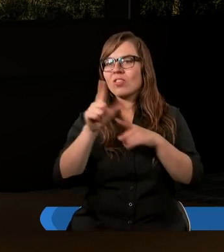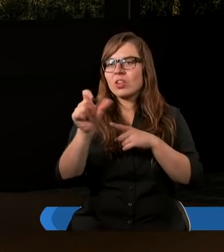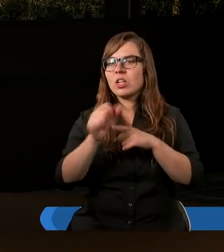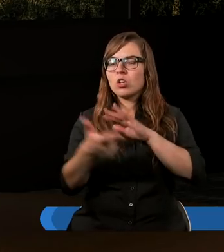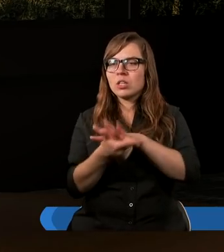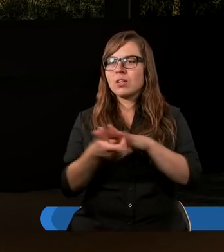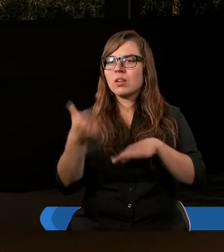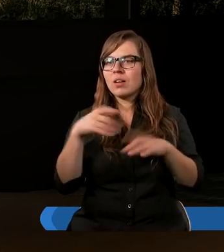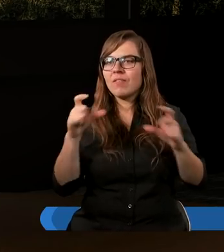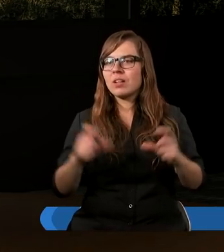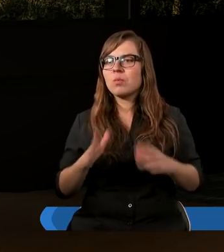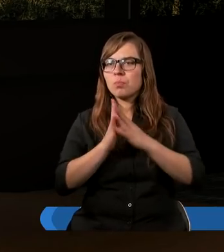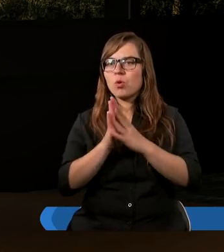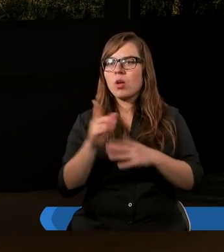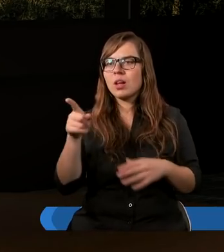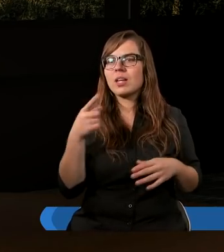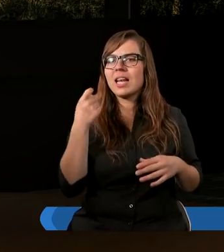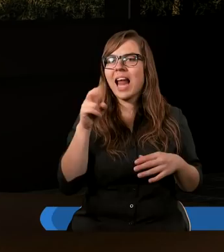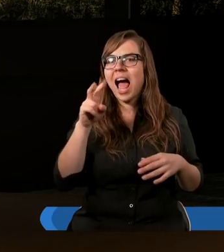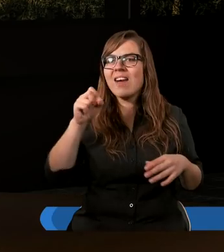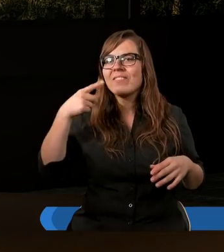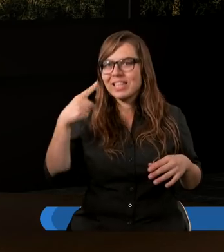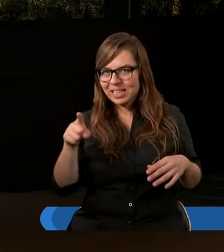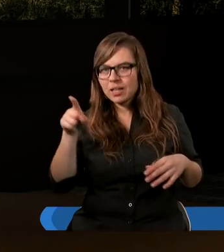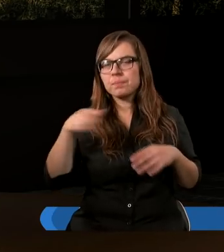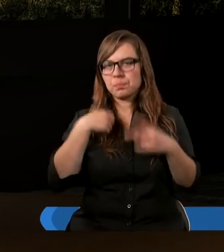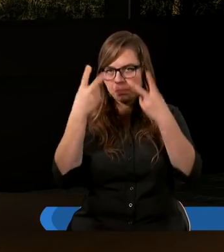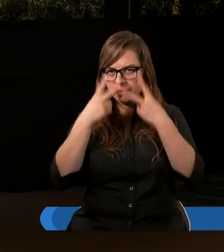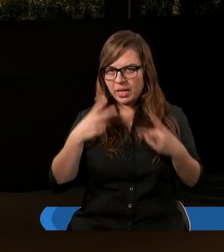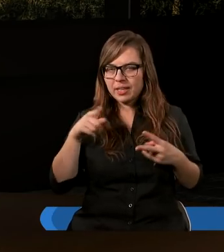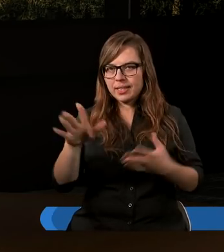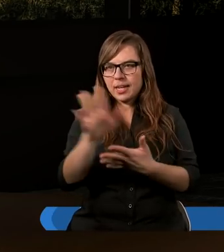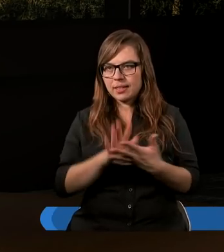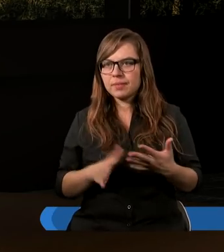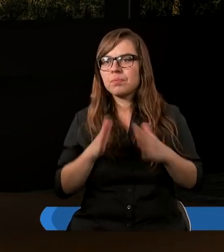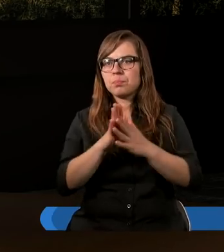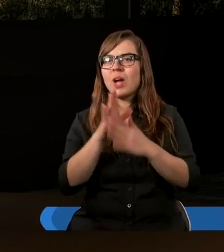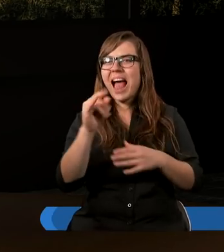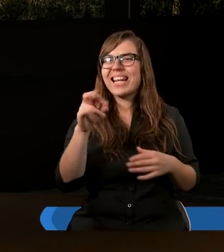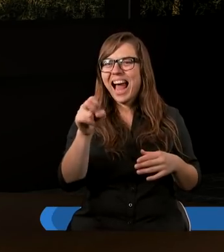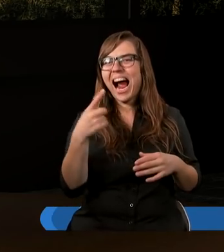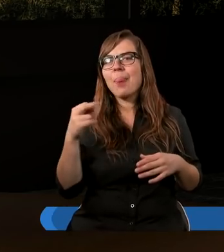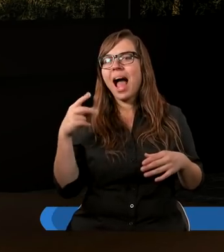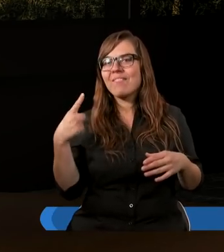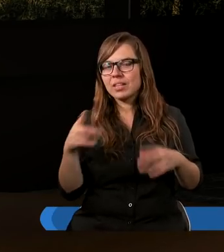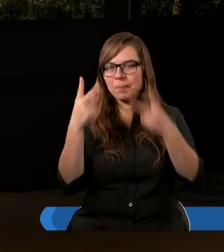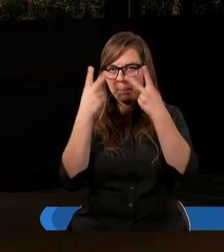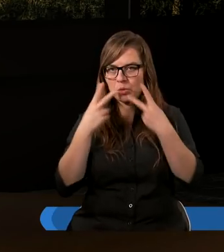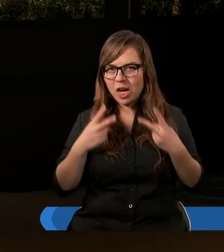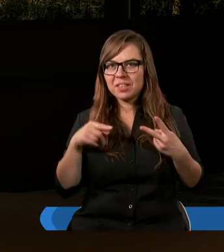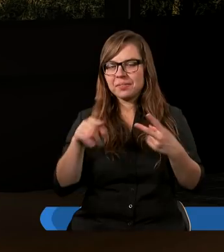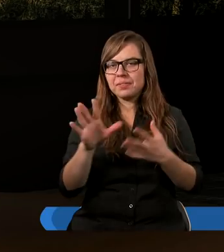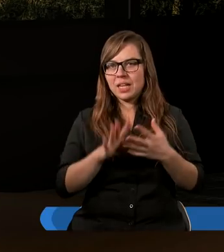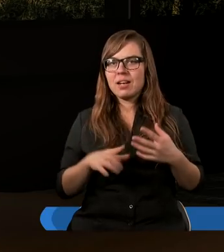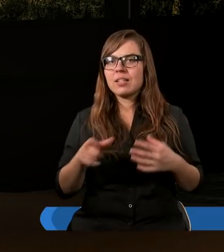12 do 17 wersetu i też będę prosił Dawida, aby przeczytał ten tekst. I proszę teraz Ester, aby przeczytał ten tekst